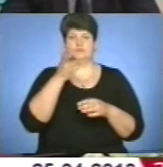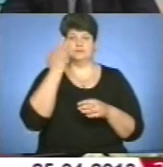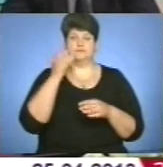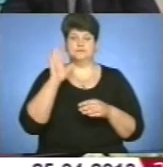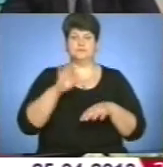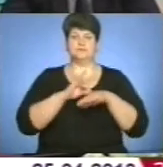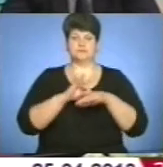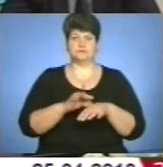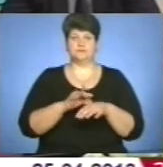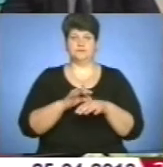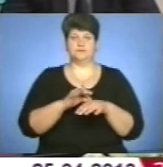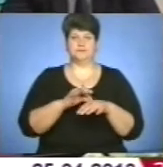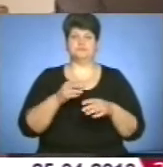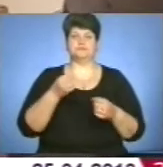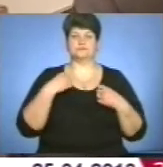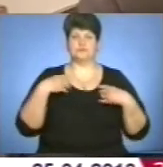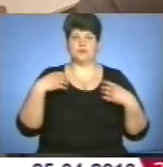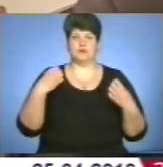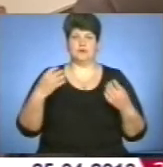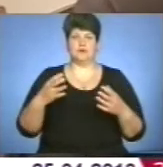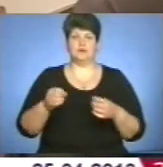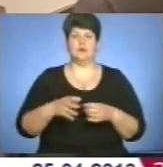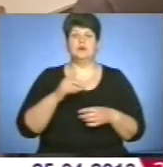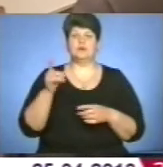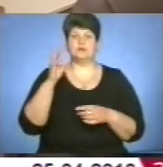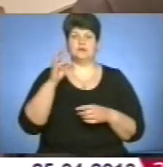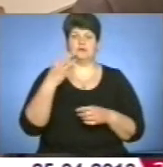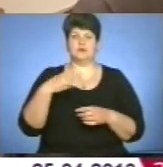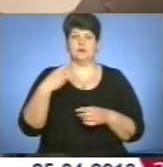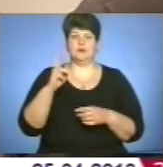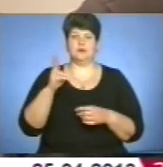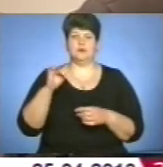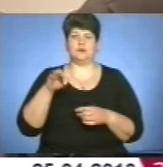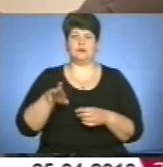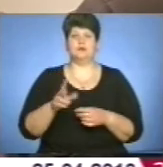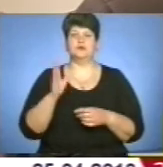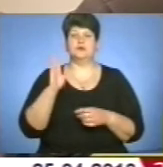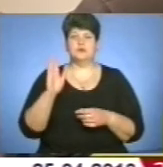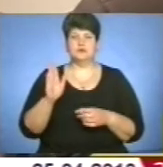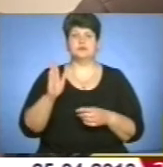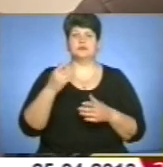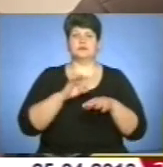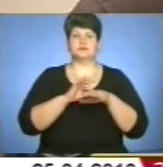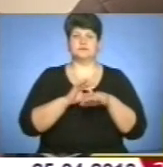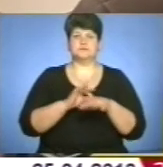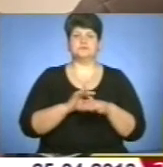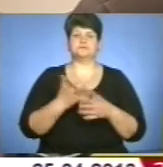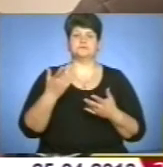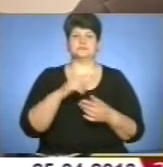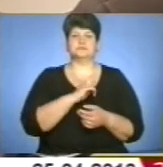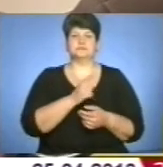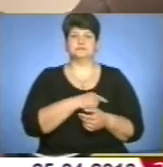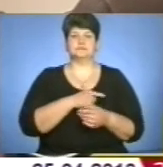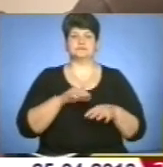Великодня оберігатиме міліція. З 30 квітня по 10 травня весь гарнізон Тернопільської міліції переводиться на посилені рентнесення